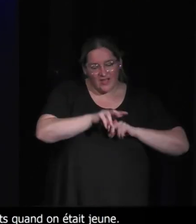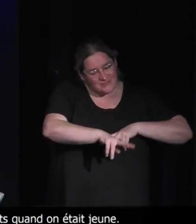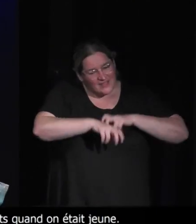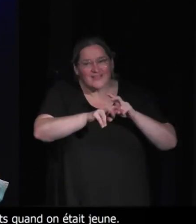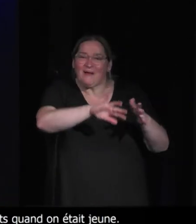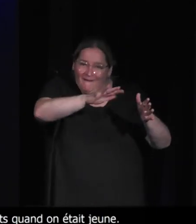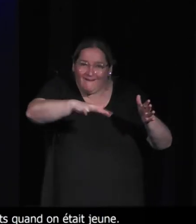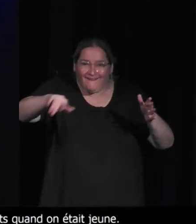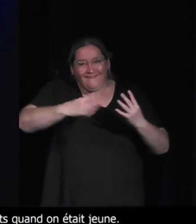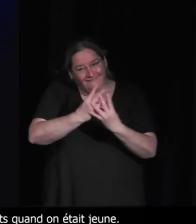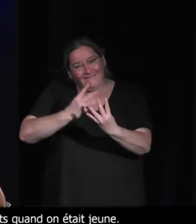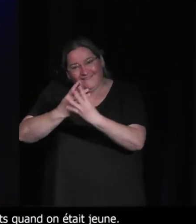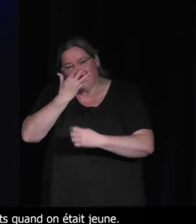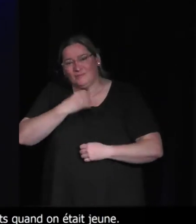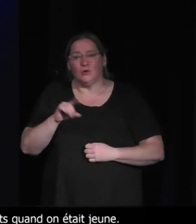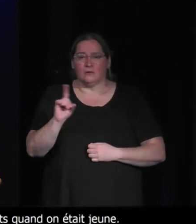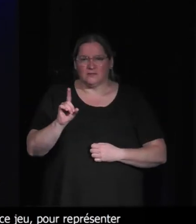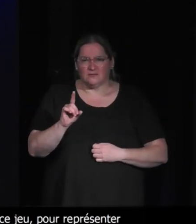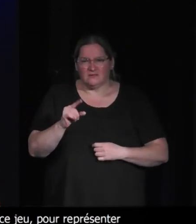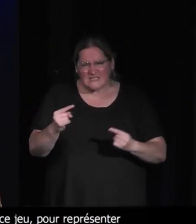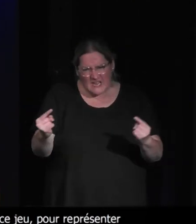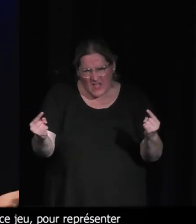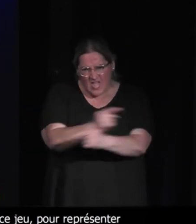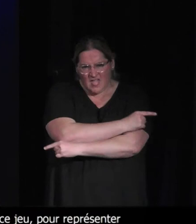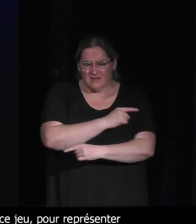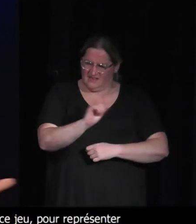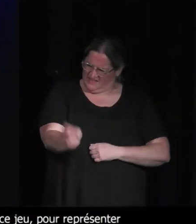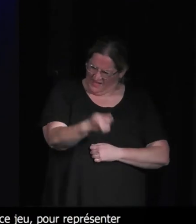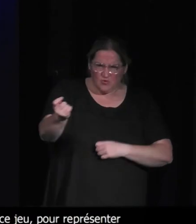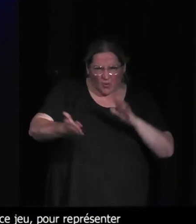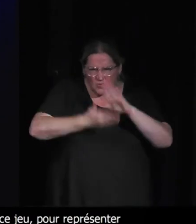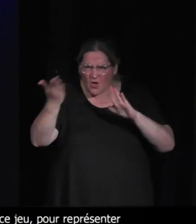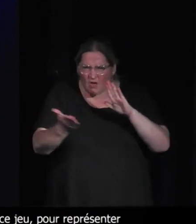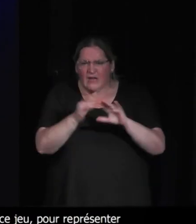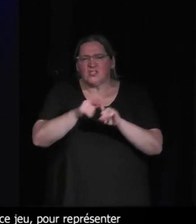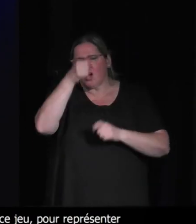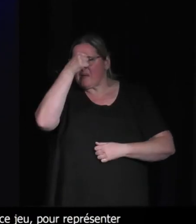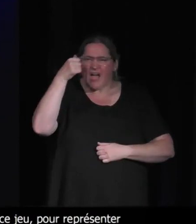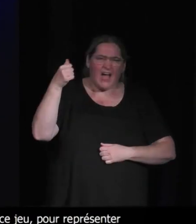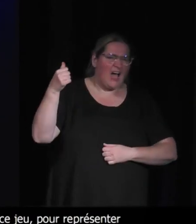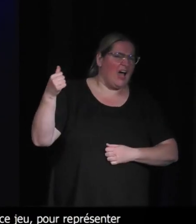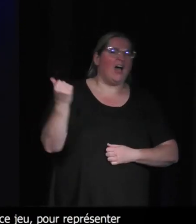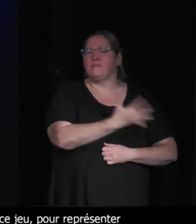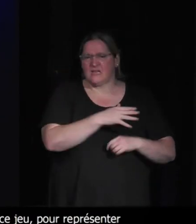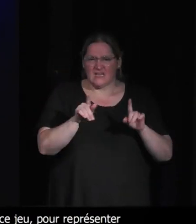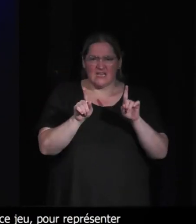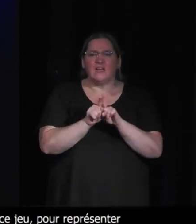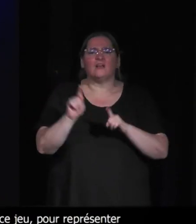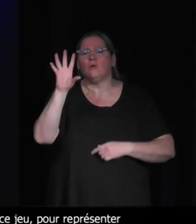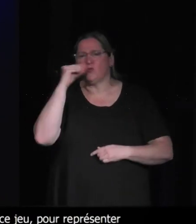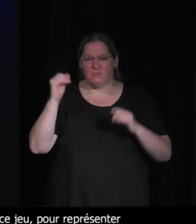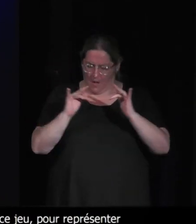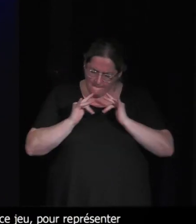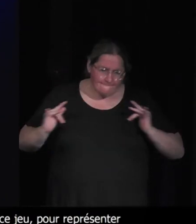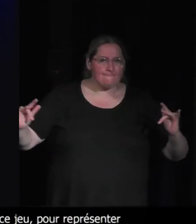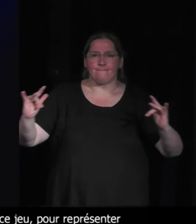la nature comme le sauvage, comme la wilderness à'américaine,'est-à-dire absolument vierge de toute présence humaine. Donc c'est sûr